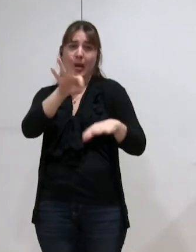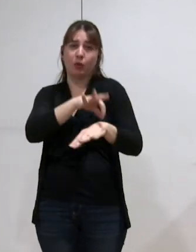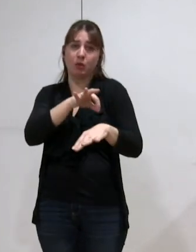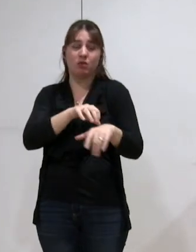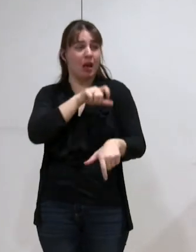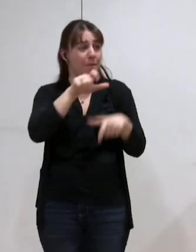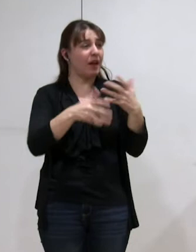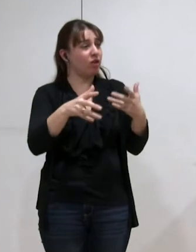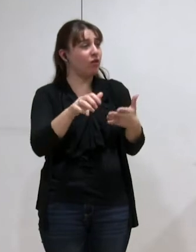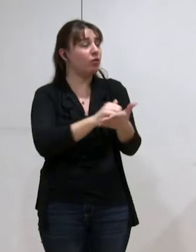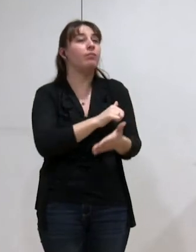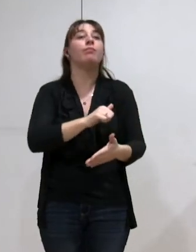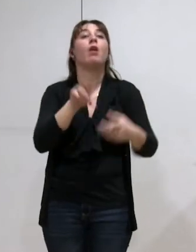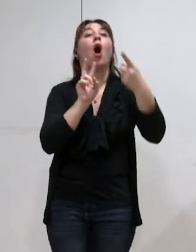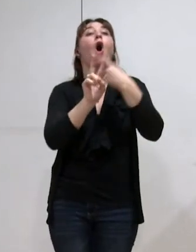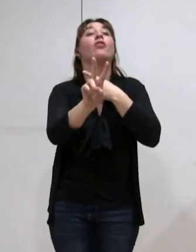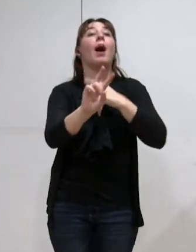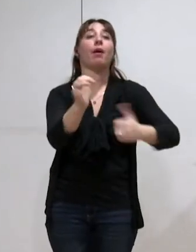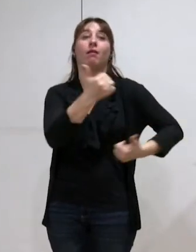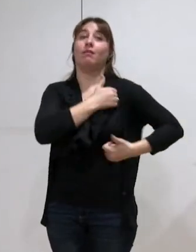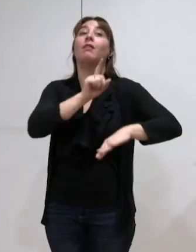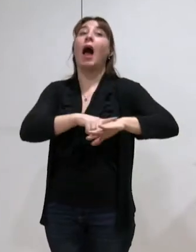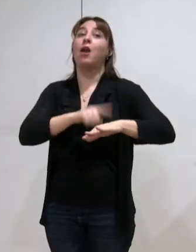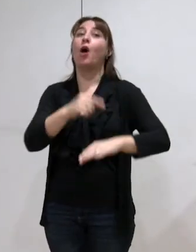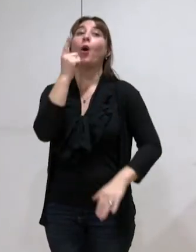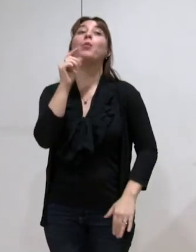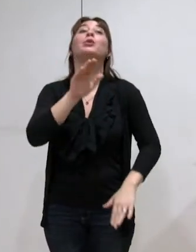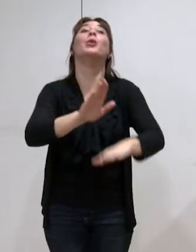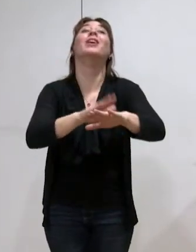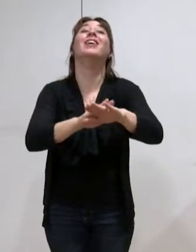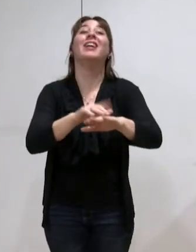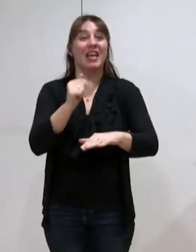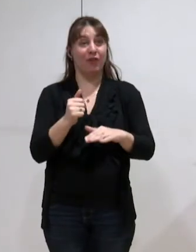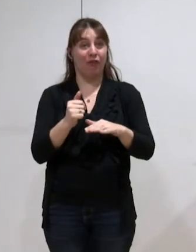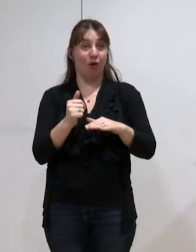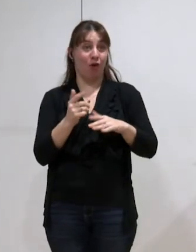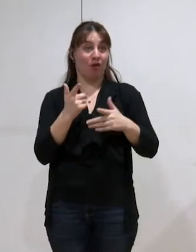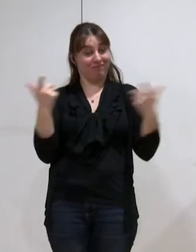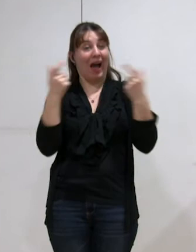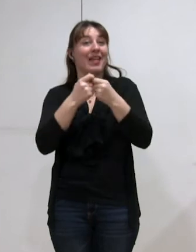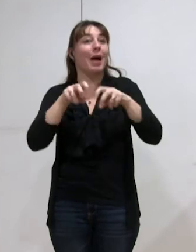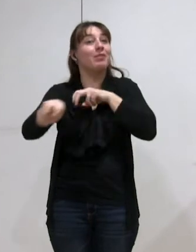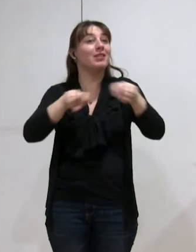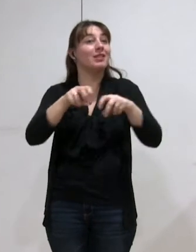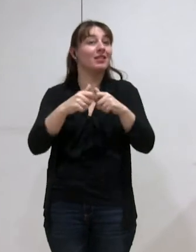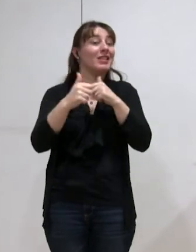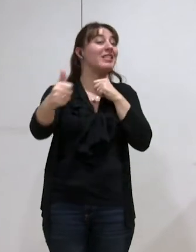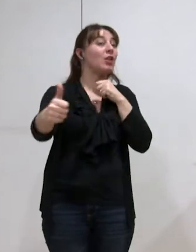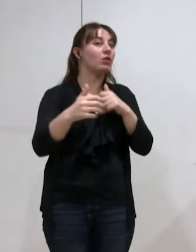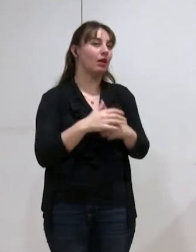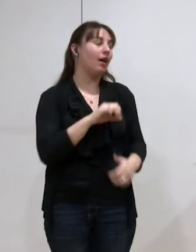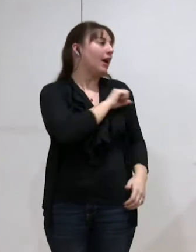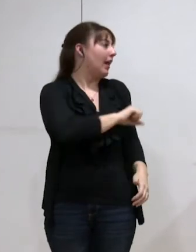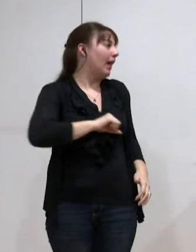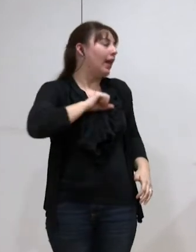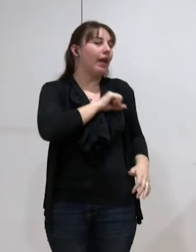En tramway, vous auriez été à l'heure, monsieur Chamussy. Pour adapter son moyen de transport à la distance. Excusez